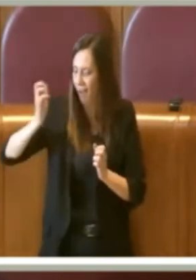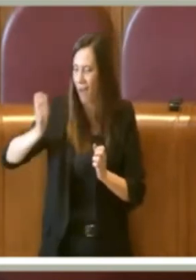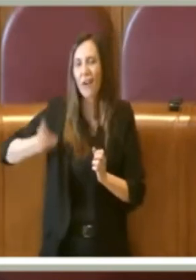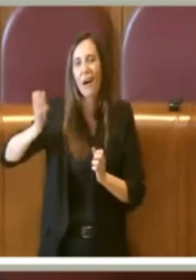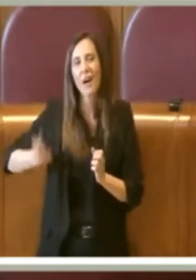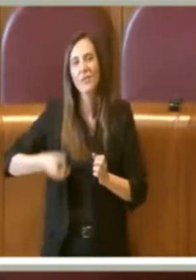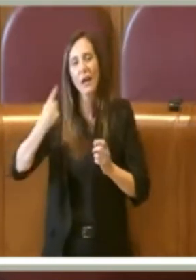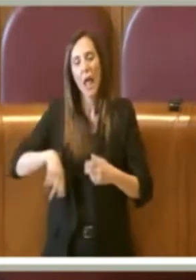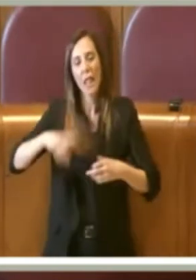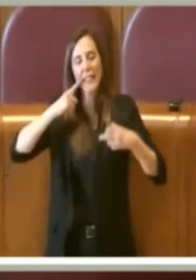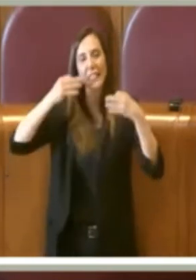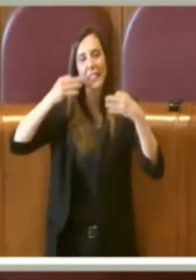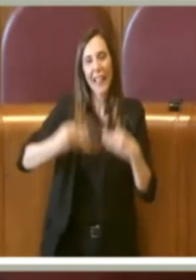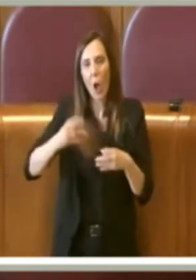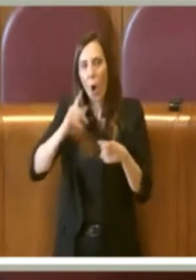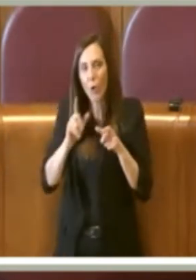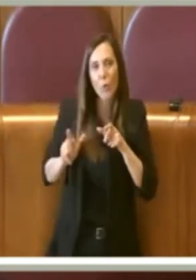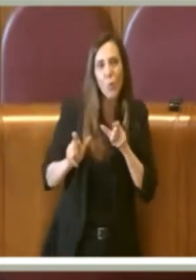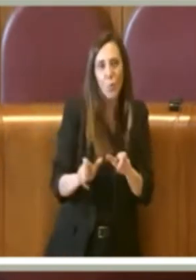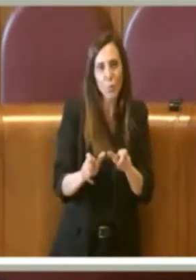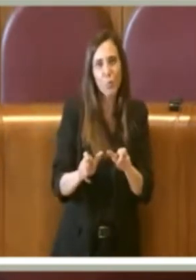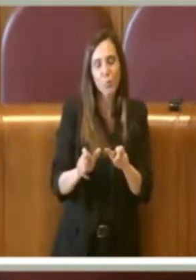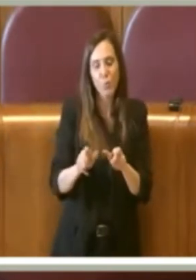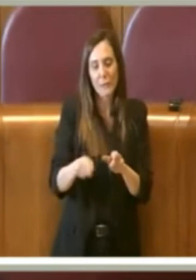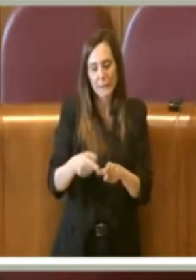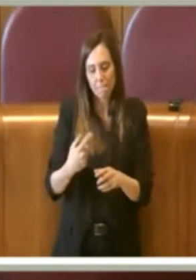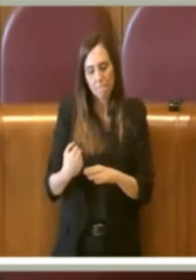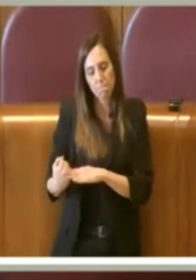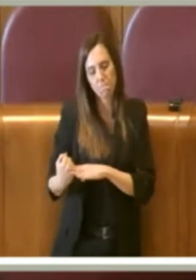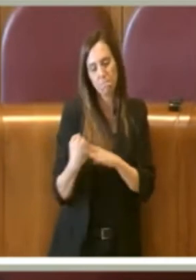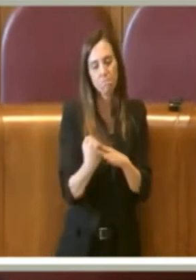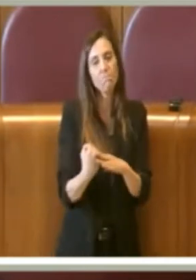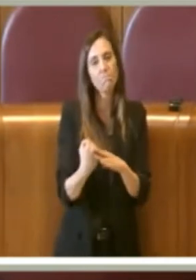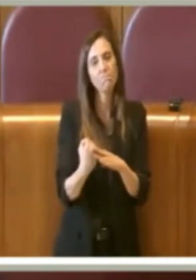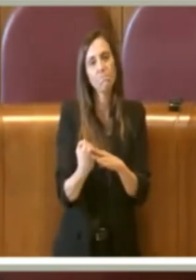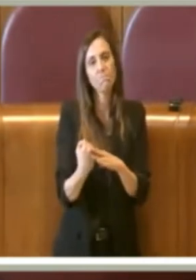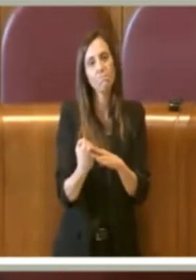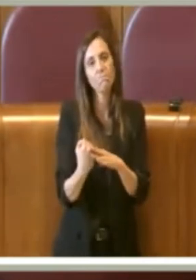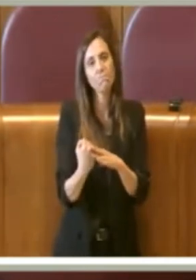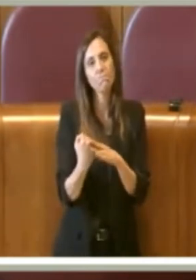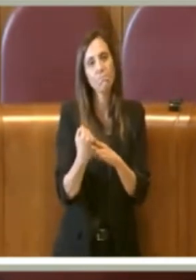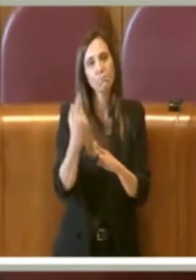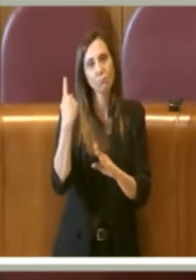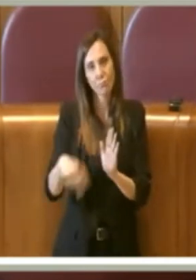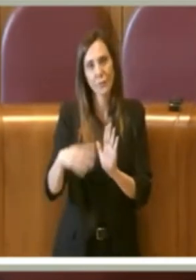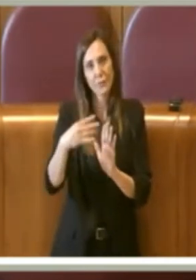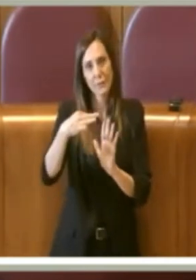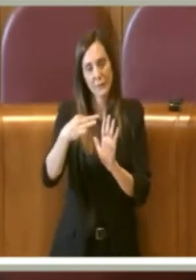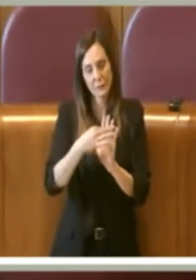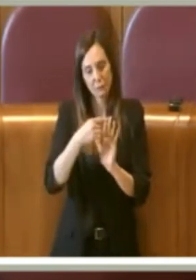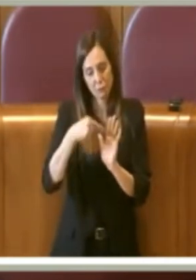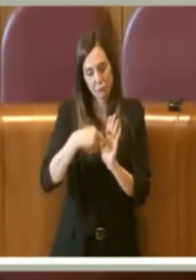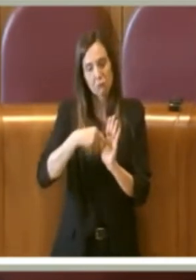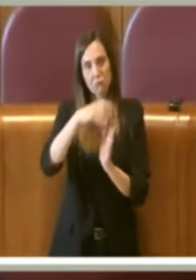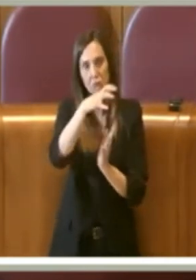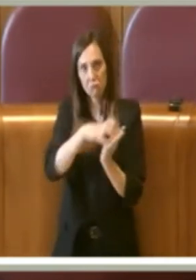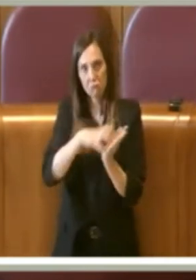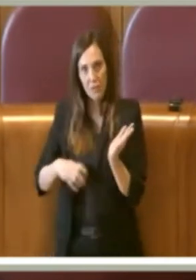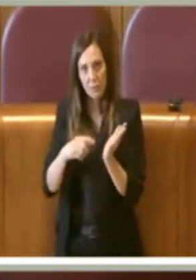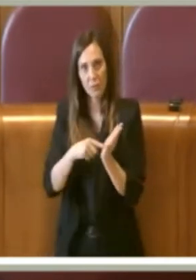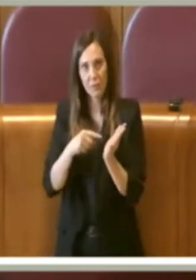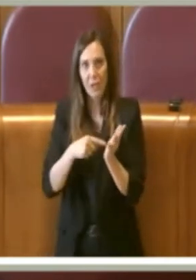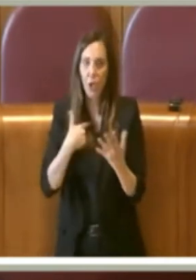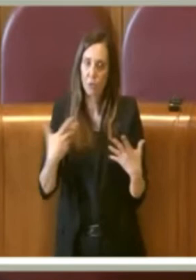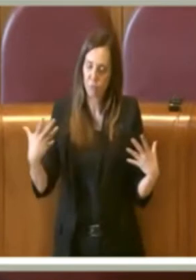verranno così in qualche modo rafforzate con questo dispositivo. Inoltre per